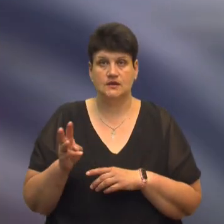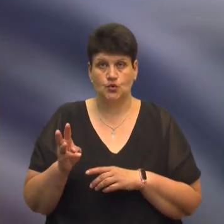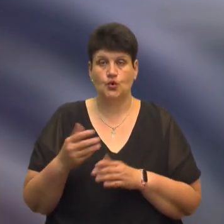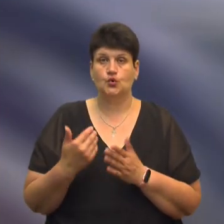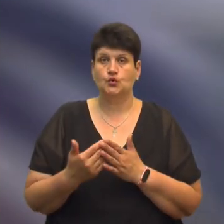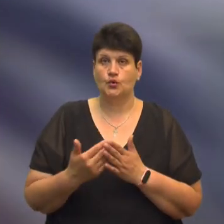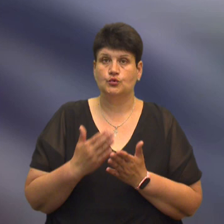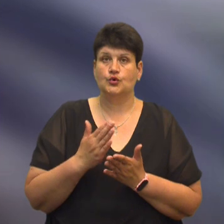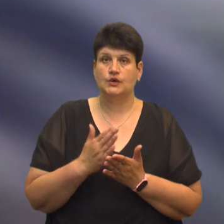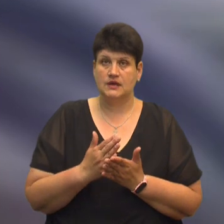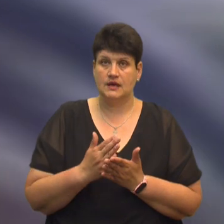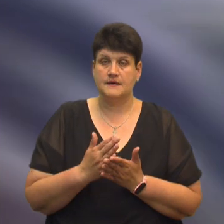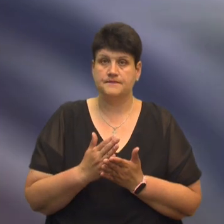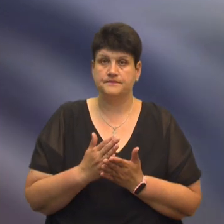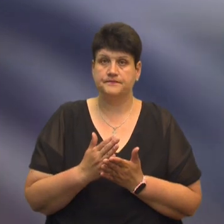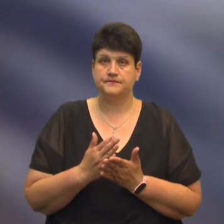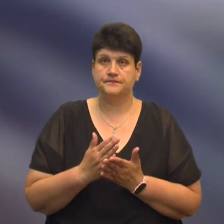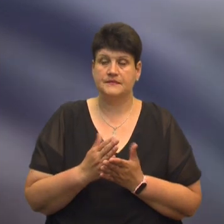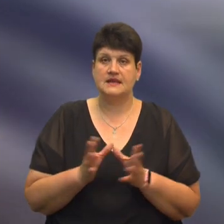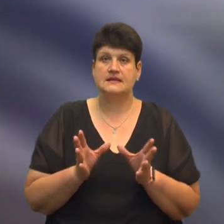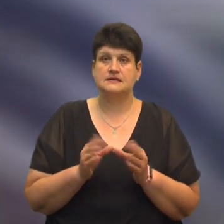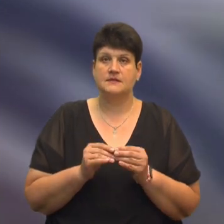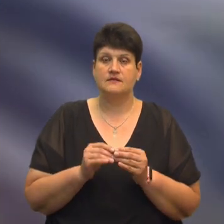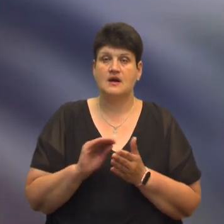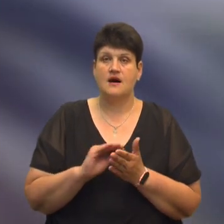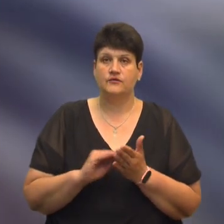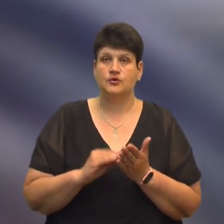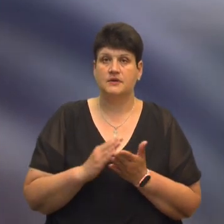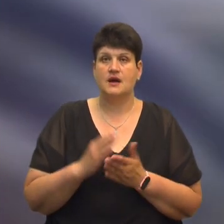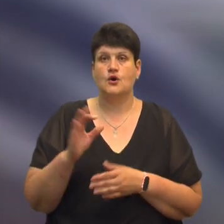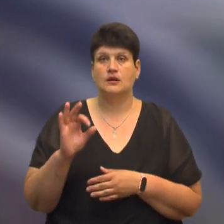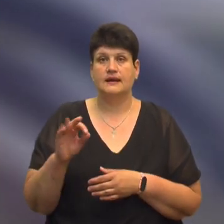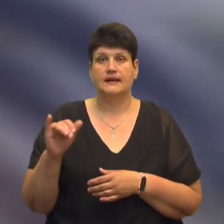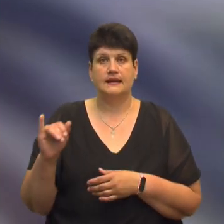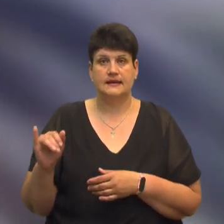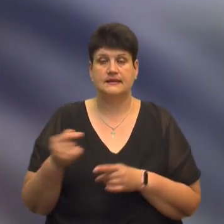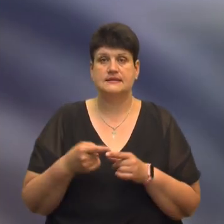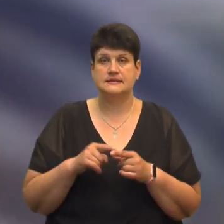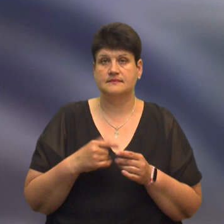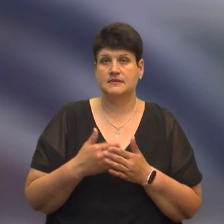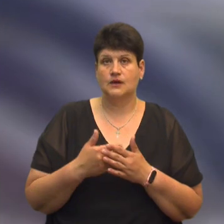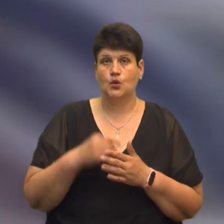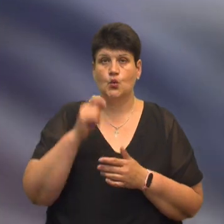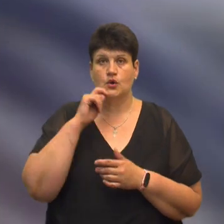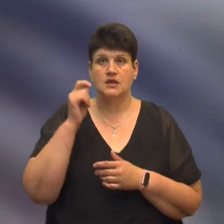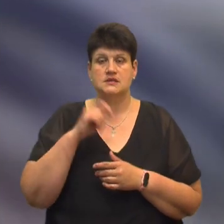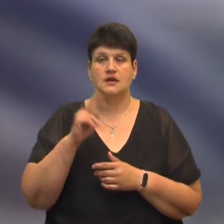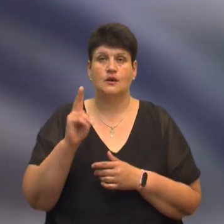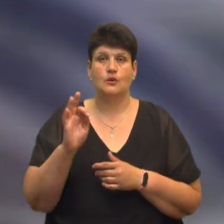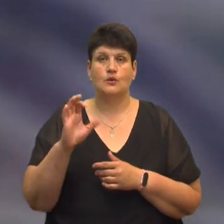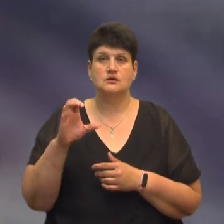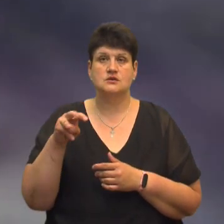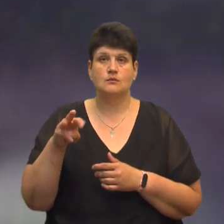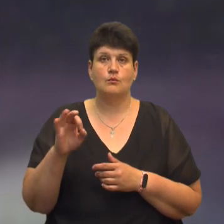співавтором якого є Олег Іліч, це серія «Український космос». Тобто, це буде ще